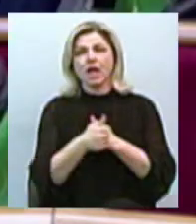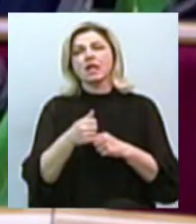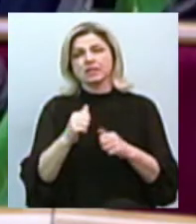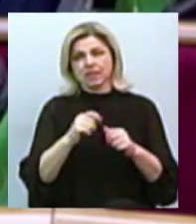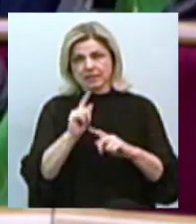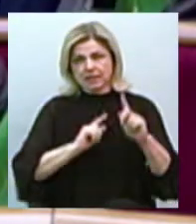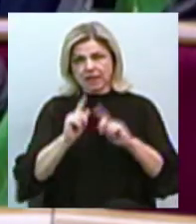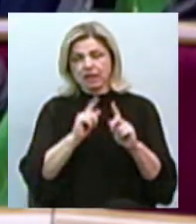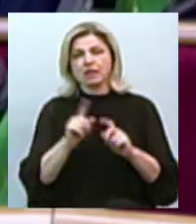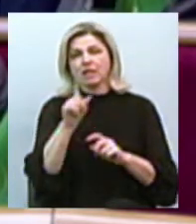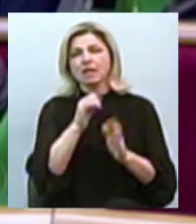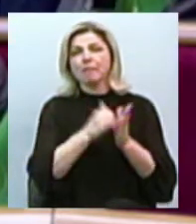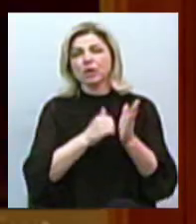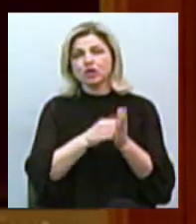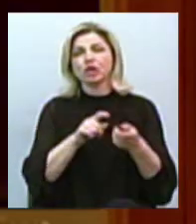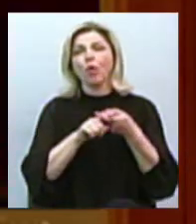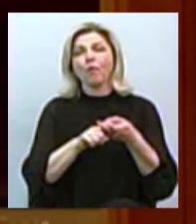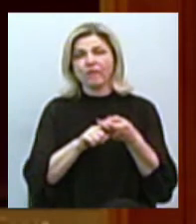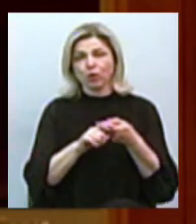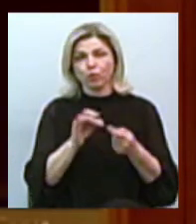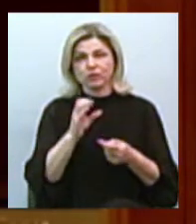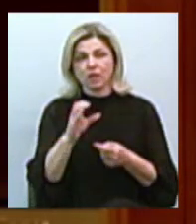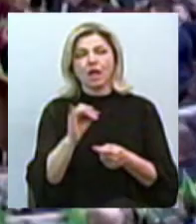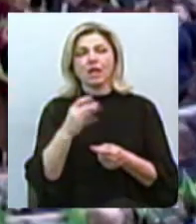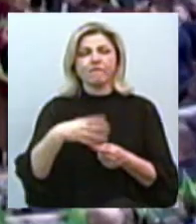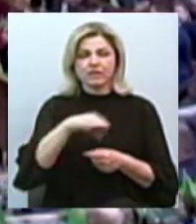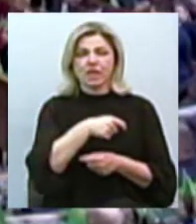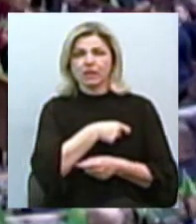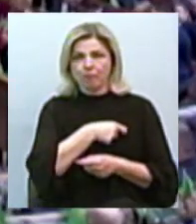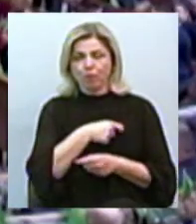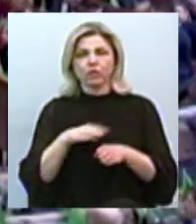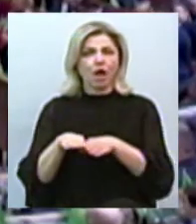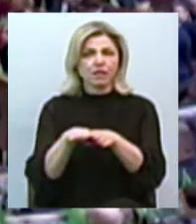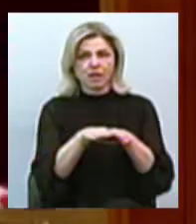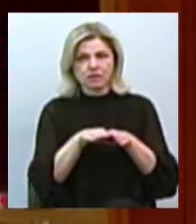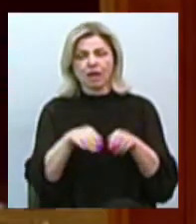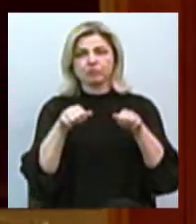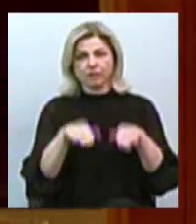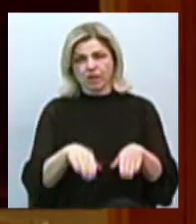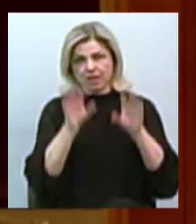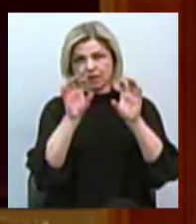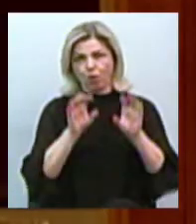коронавірусу. Без обговорення депутати майже одностайно один за одним приймають законопроєкти.